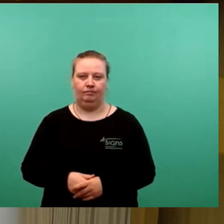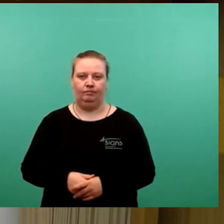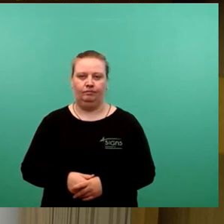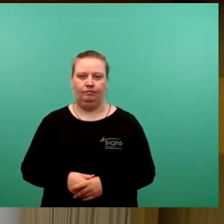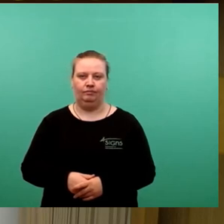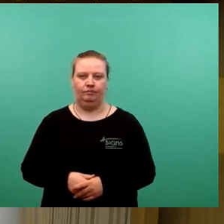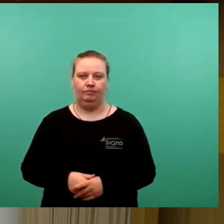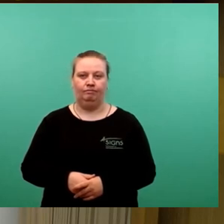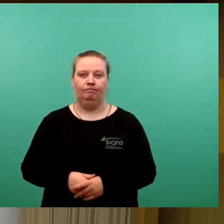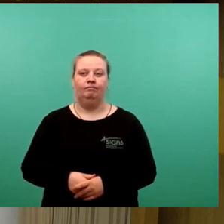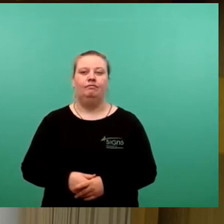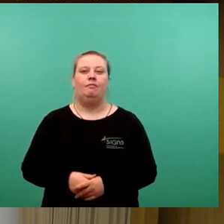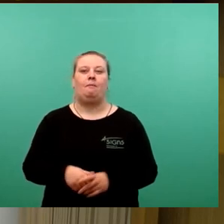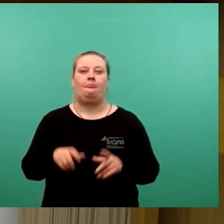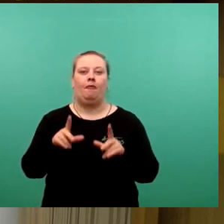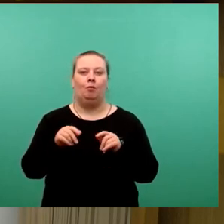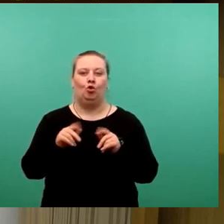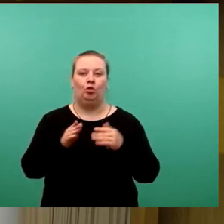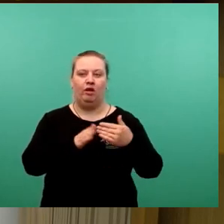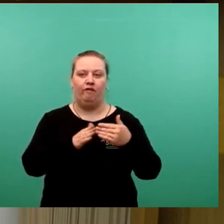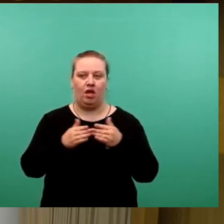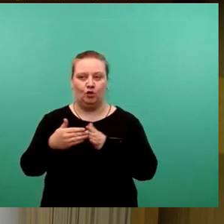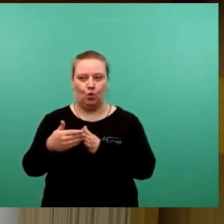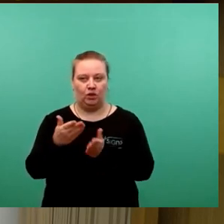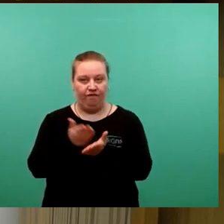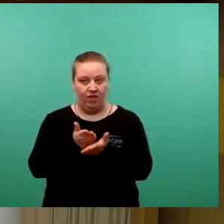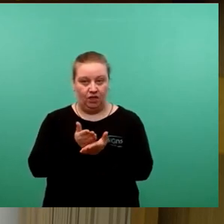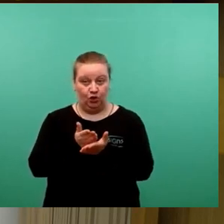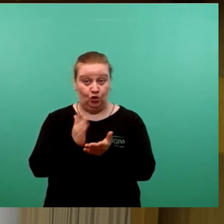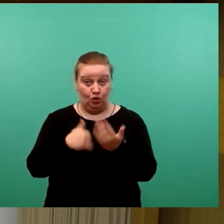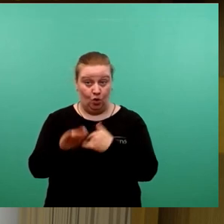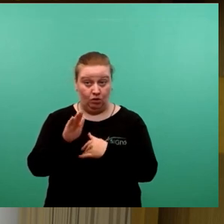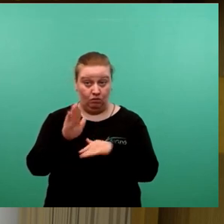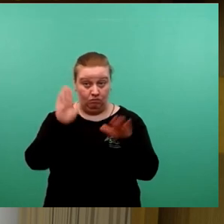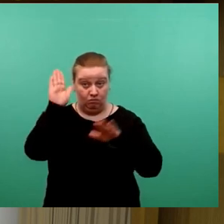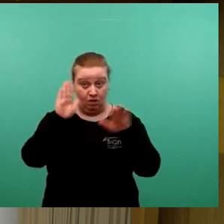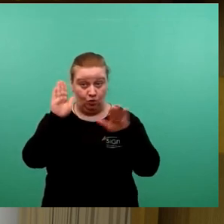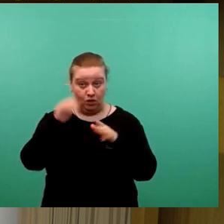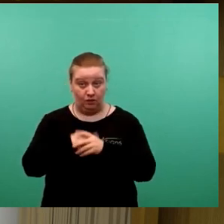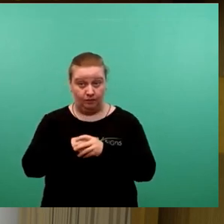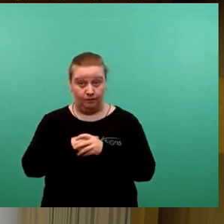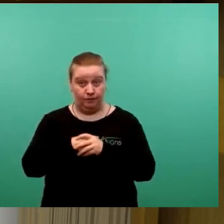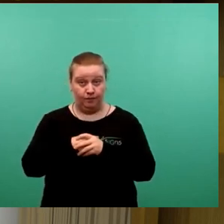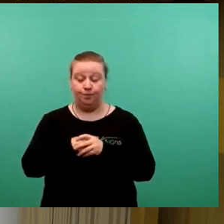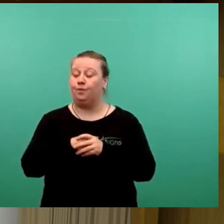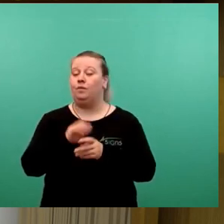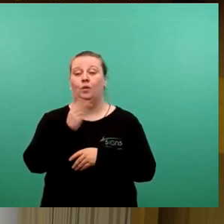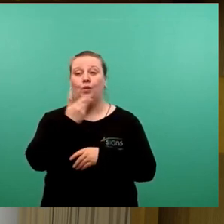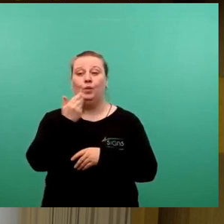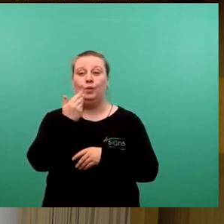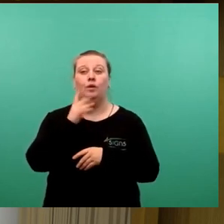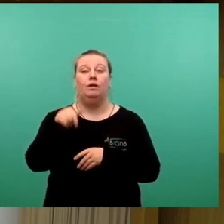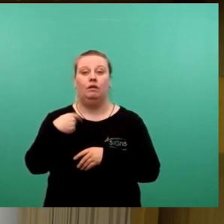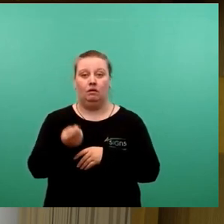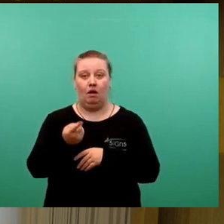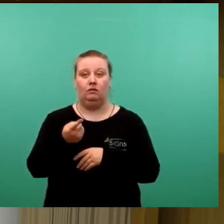So, damit ist die Fraktionsrunde beendet. Gibt es weitere Wortmeldungen? Das kann ich nicht sehen, dann steigen wir ein